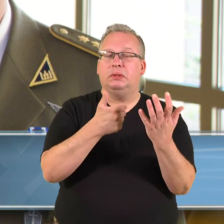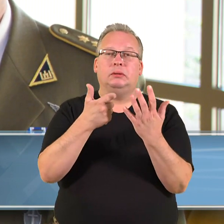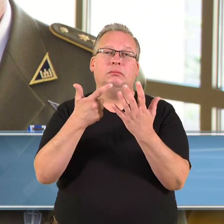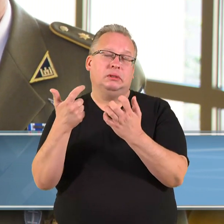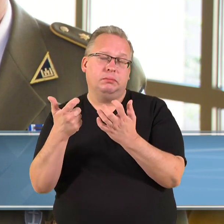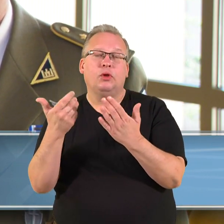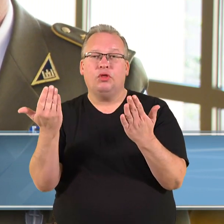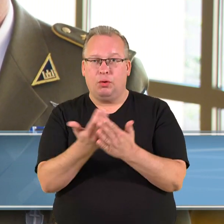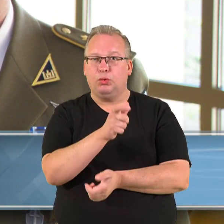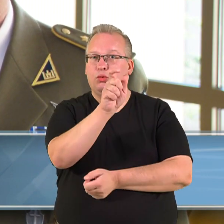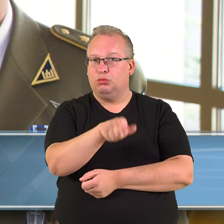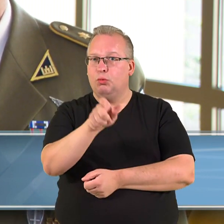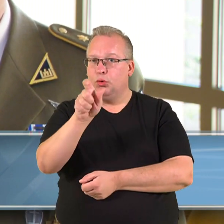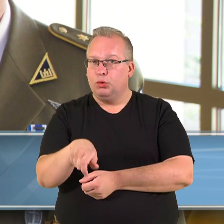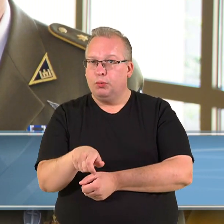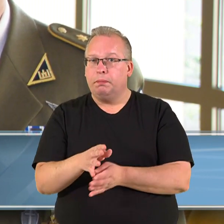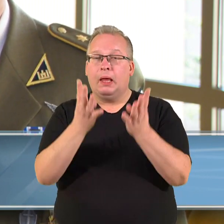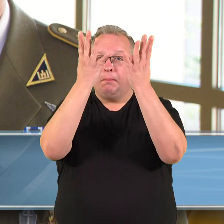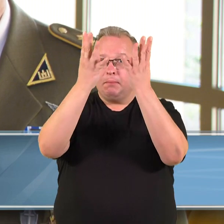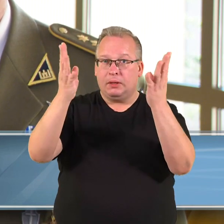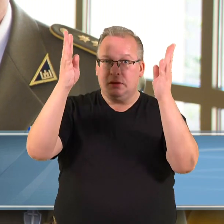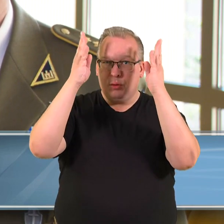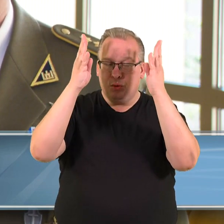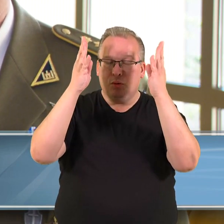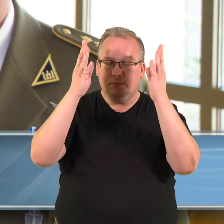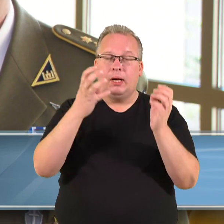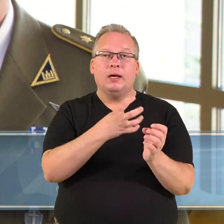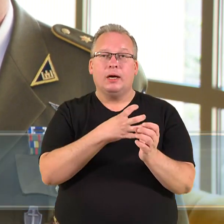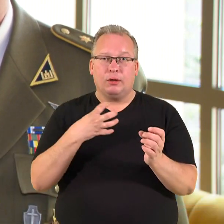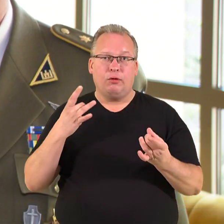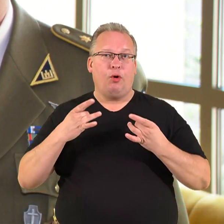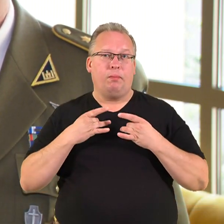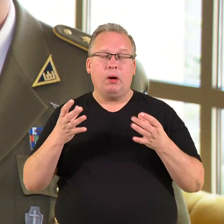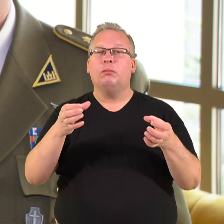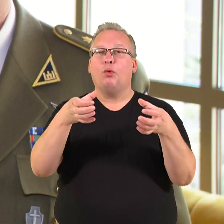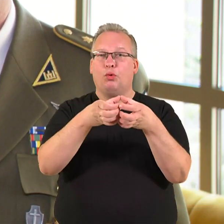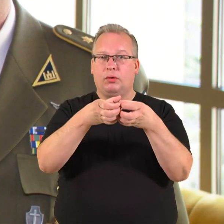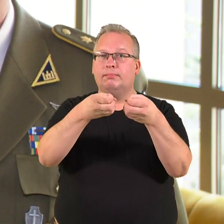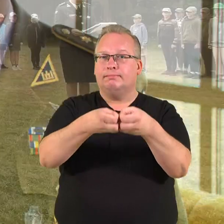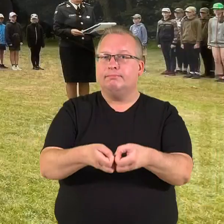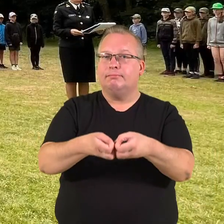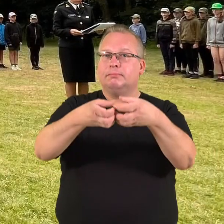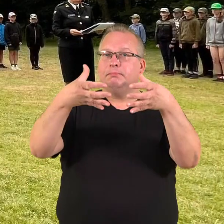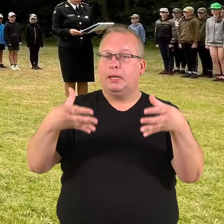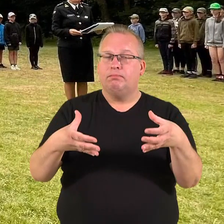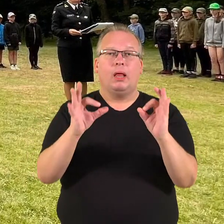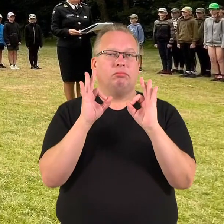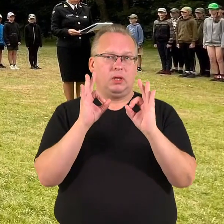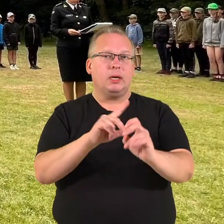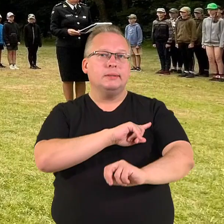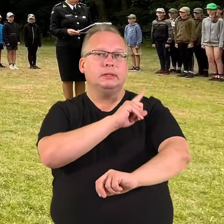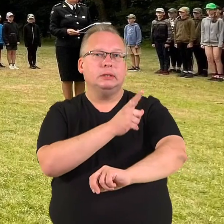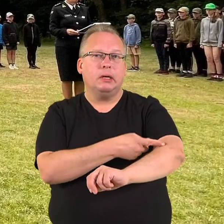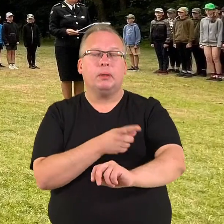šaulių, būtent Mindaugo koronavimo dienos proga. Tai organizacija yra labai ženkliai auganti, didėjanti ir tai, žinoma,